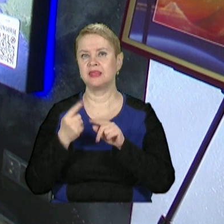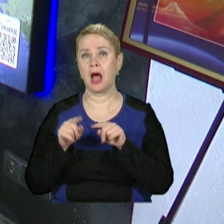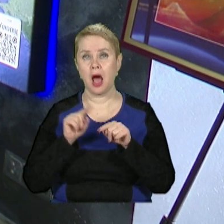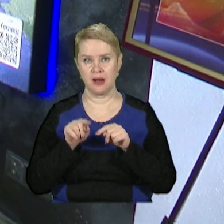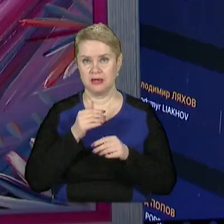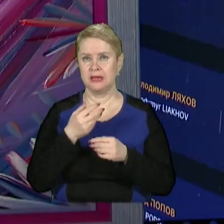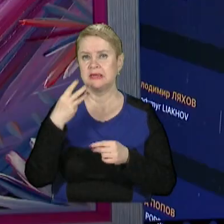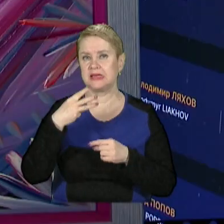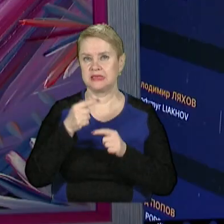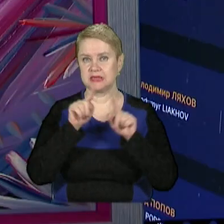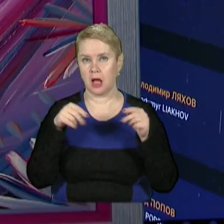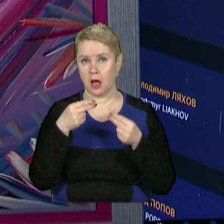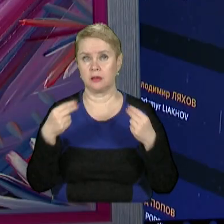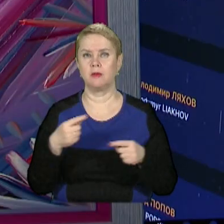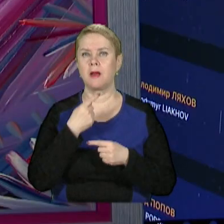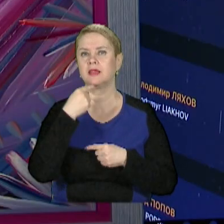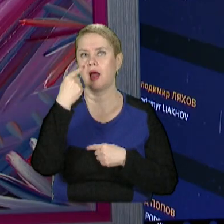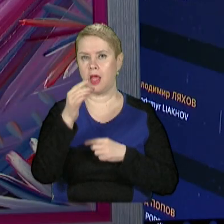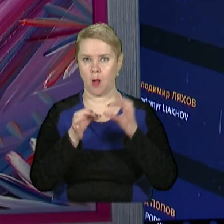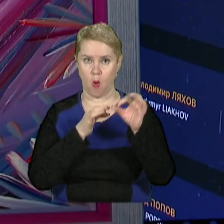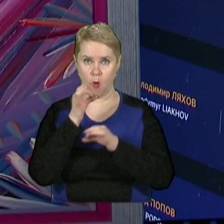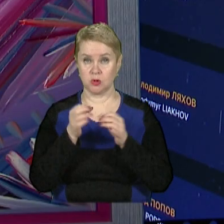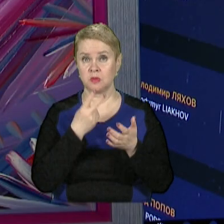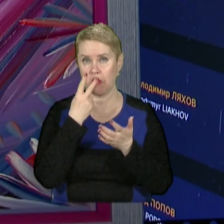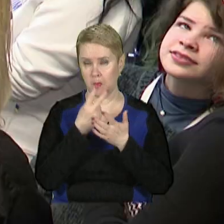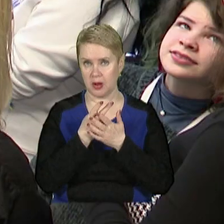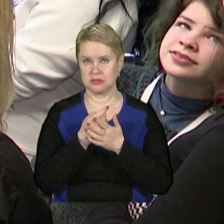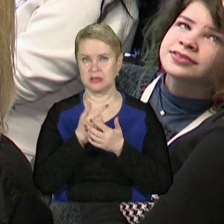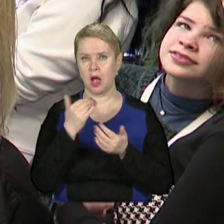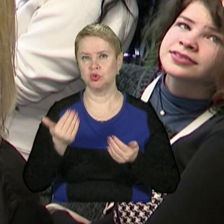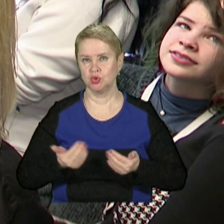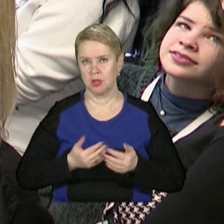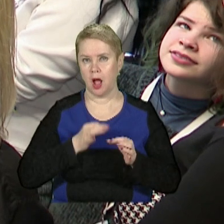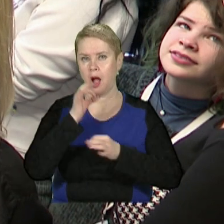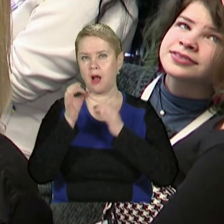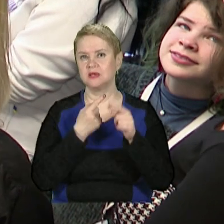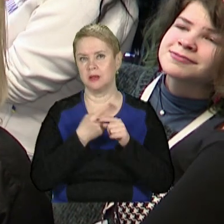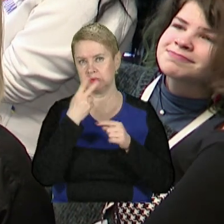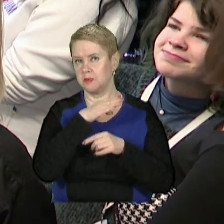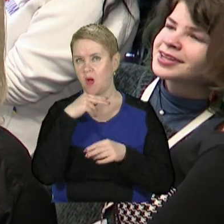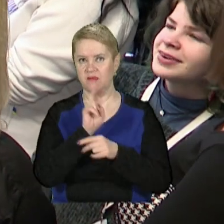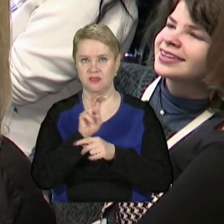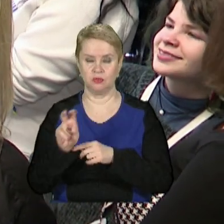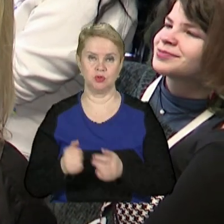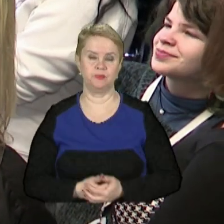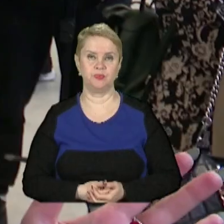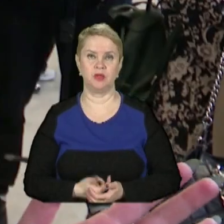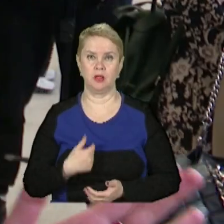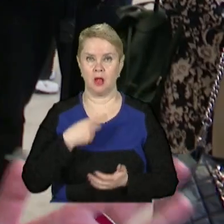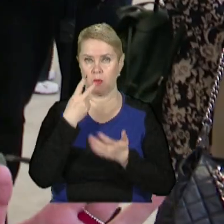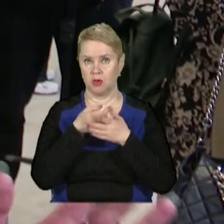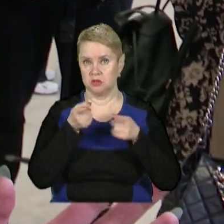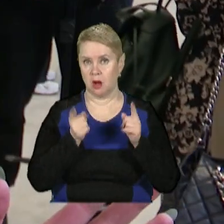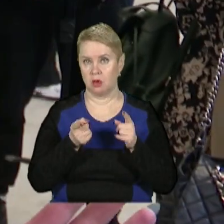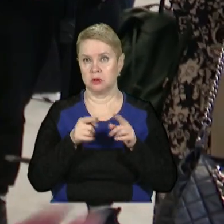експозиції 30 картин про далекий космос. Подивитися на галактичне життя прийшли чимало відвідувачів. Я побачила